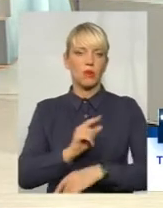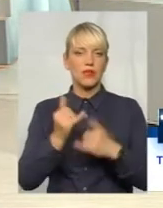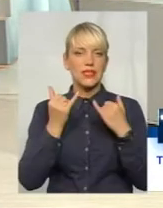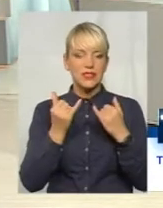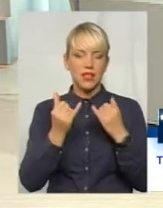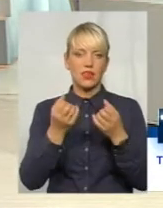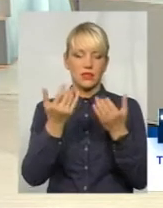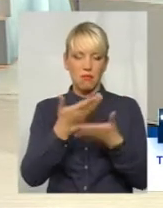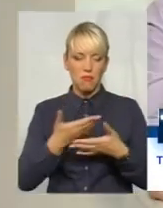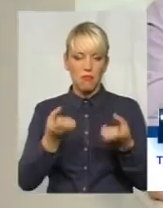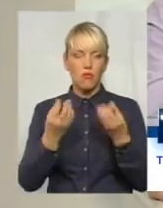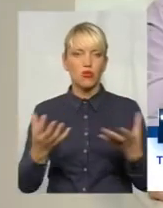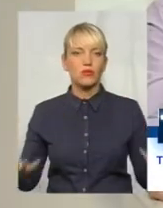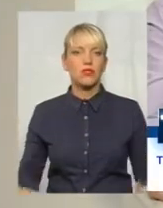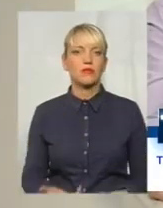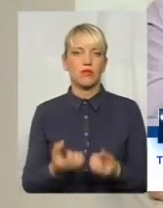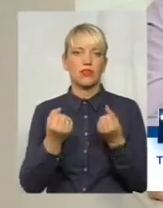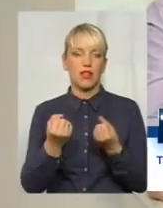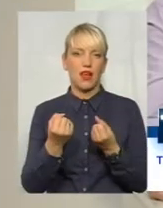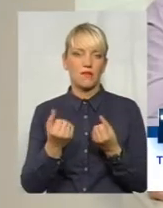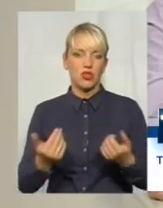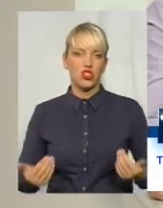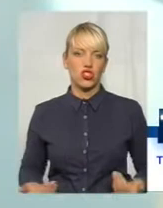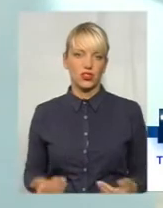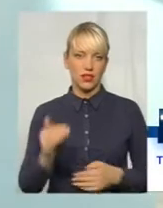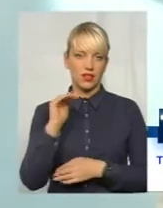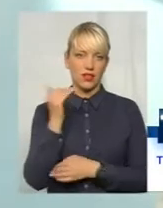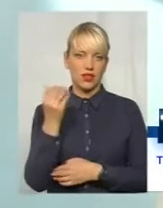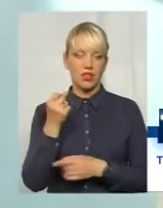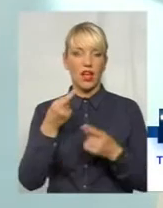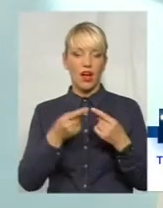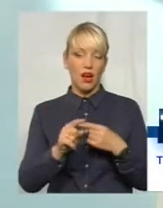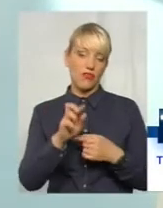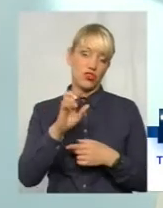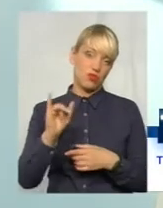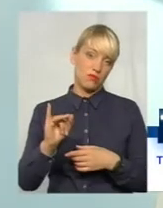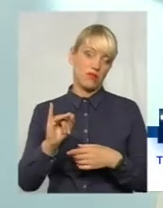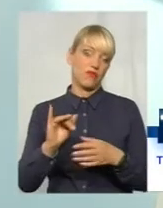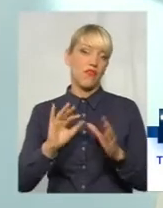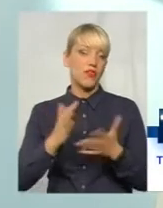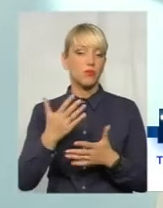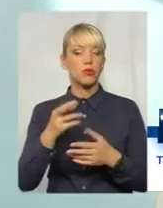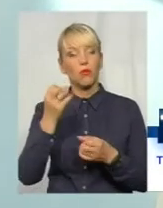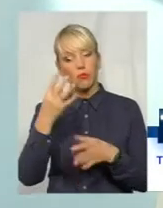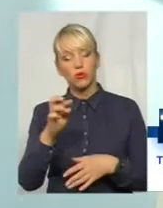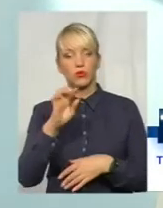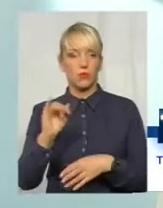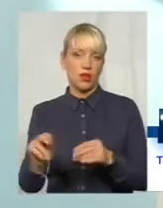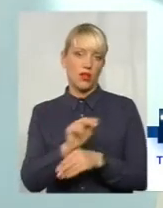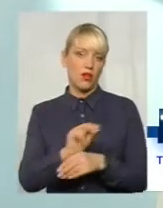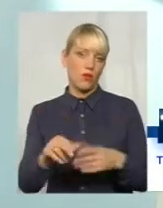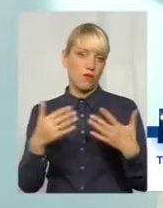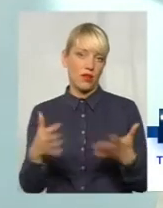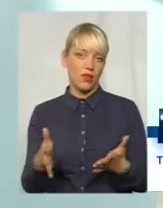спасаємо життя дитини. А в іншому випадку ми просто її лікували від тої інфекції. Тому все-таки це необхідно